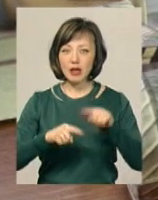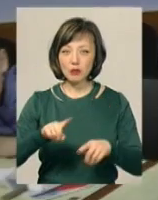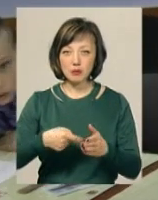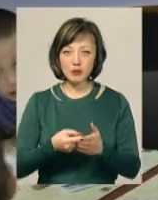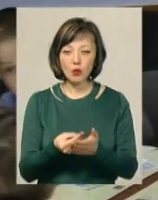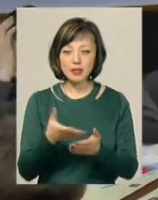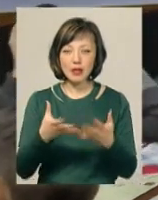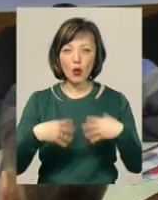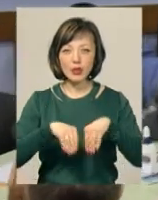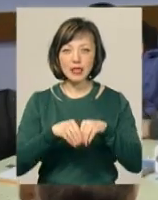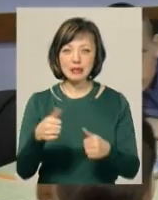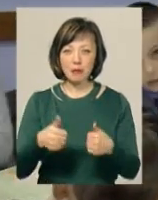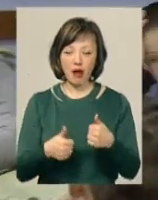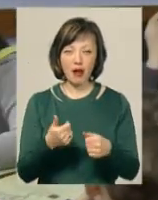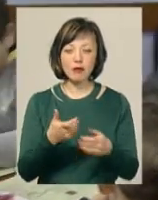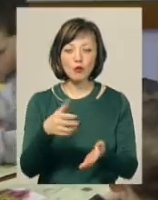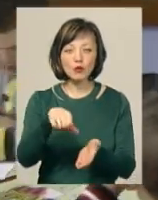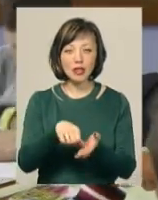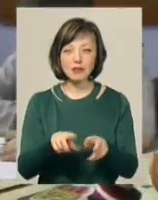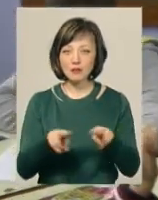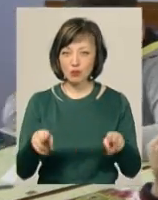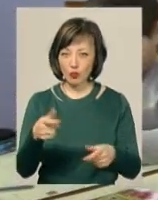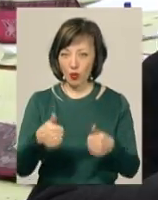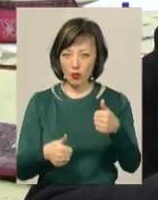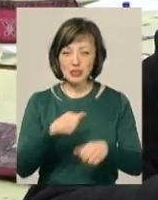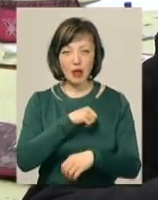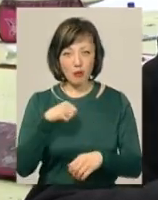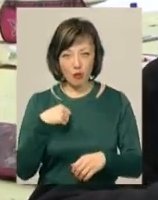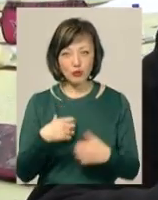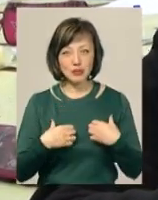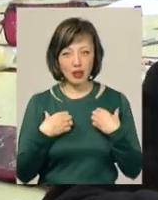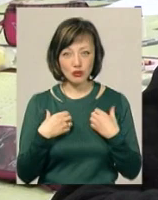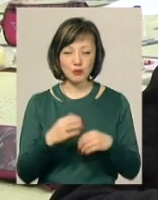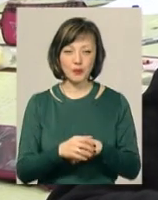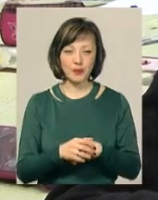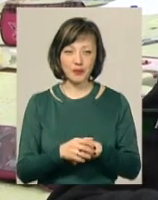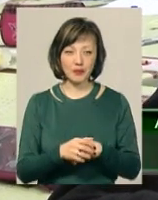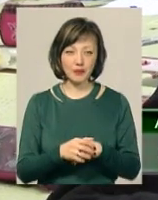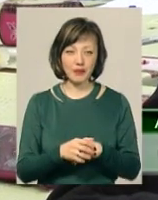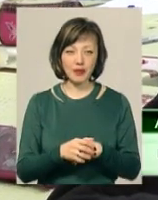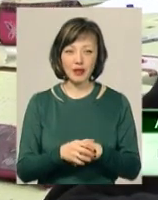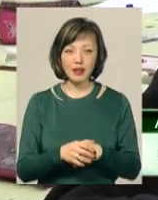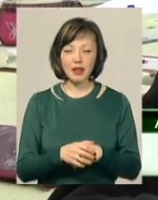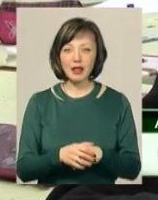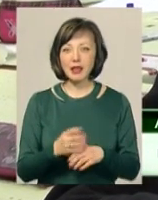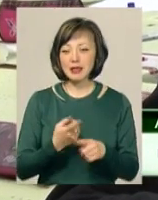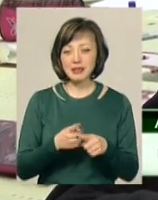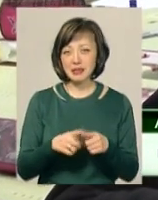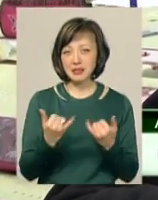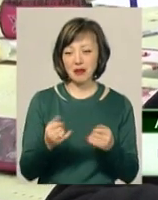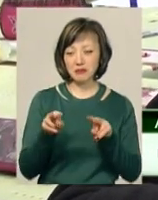родинні змагання з моделювання. Каже, брати участь у конкурсі самому страшніше. Тож, коли ти оцінюєш, ти ж це не робиш.